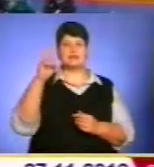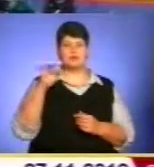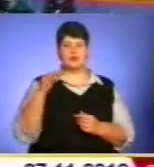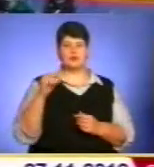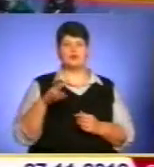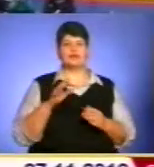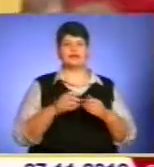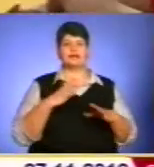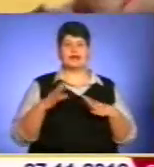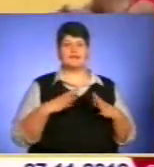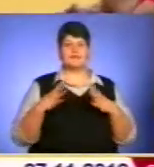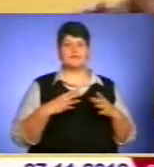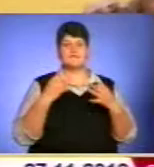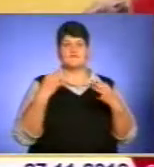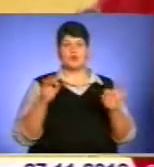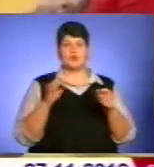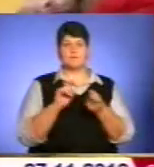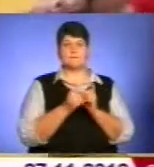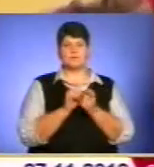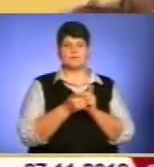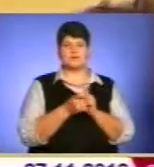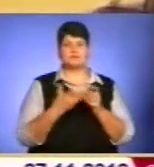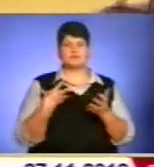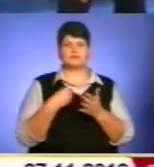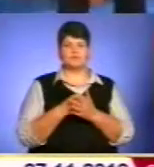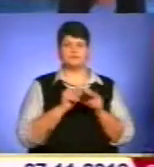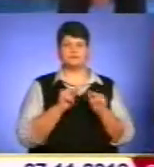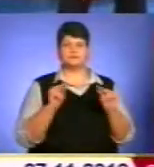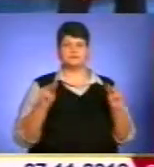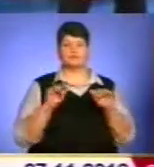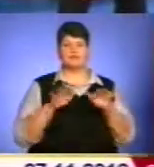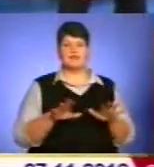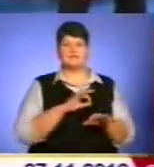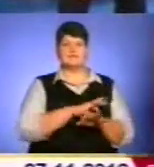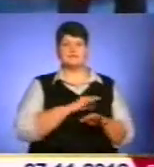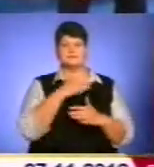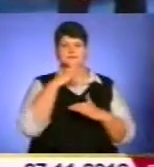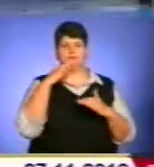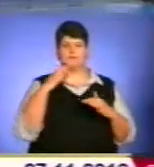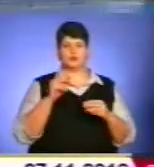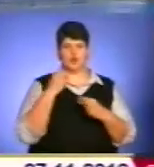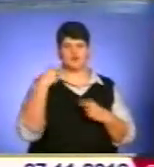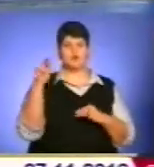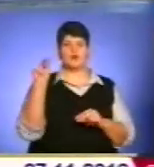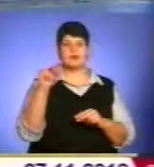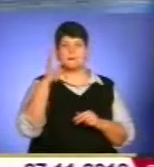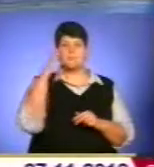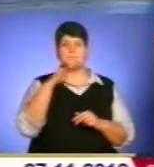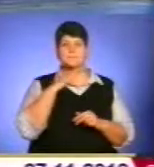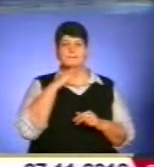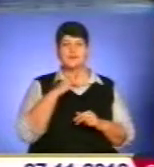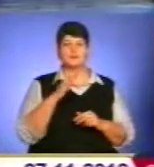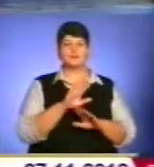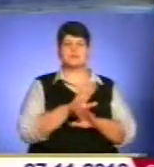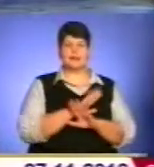звільної боротьби та фанатом спорту. За свою наставницьку діяльність виховав не одного чемпіона. Я був маленький, як батько загинув,